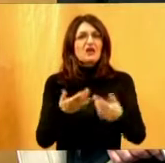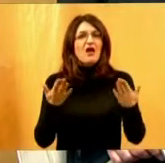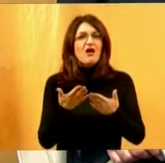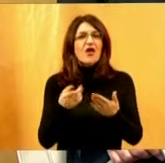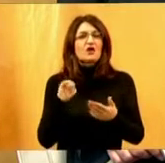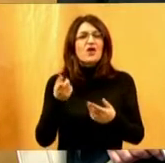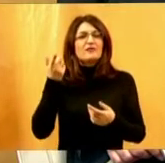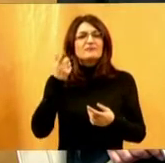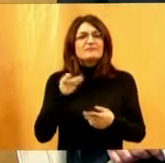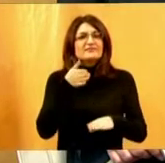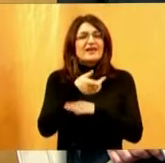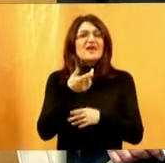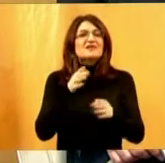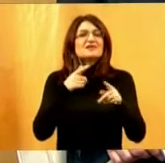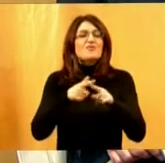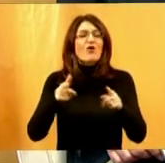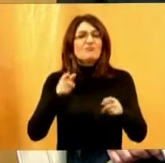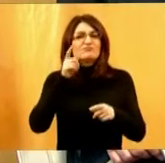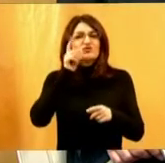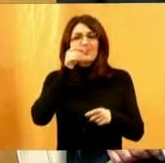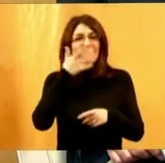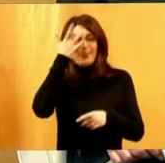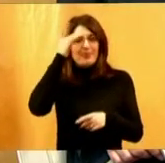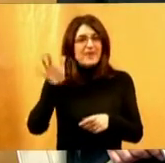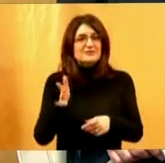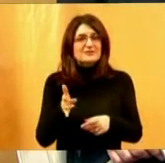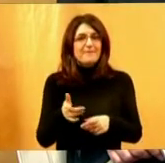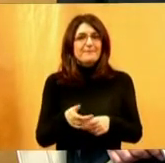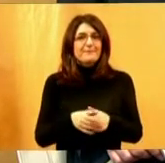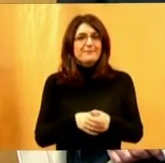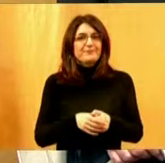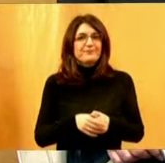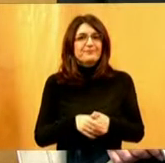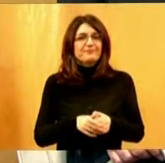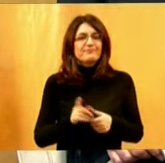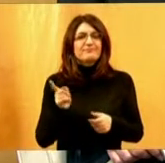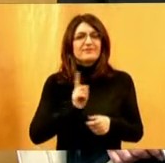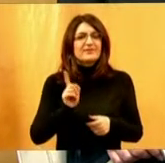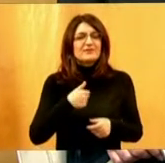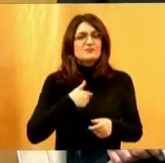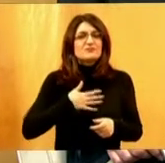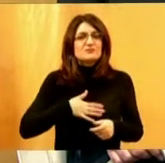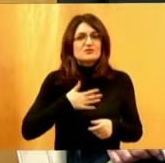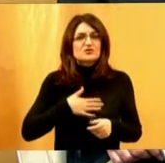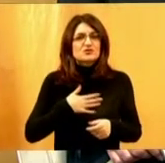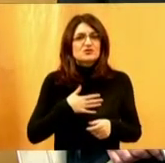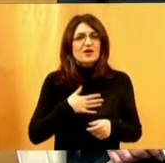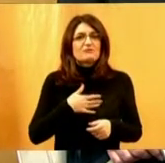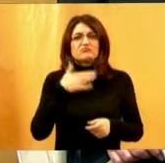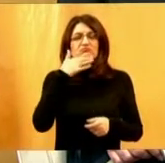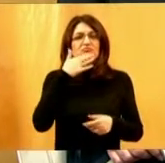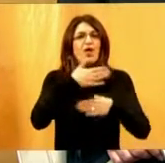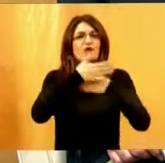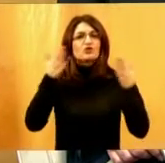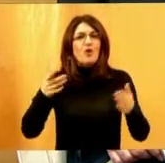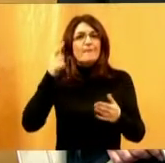proizlazi zaista iz neznanja. I pritom nikako ne bih željela da nas bilo tko od